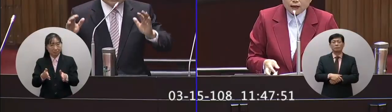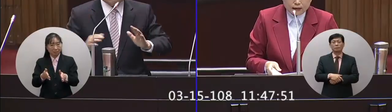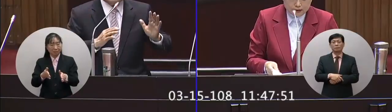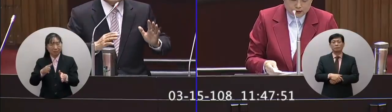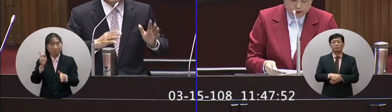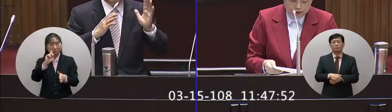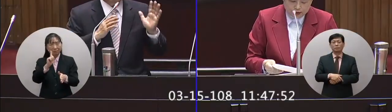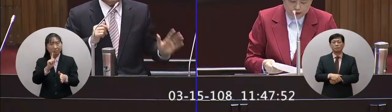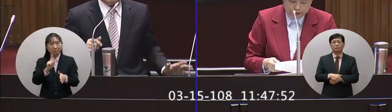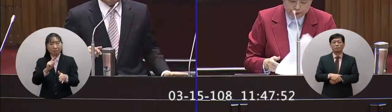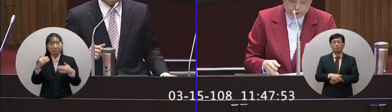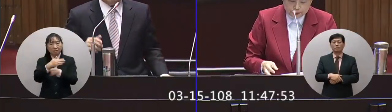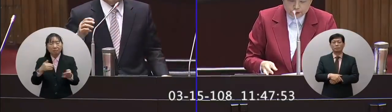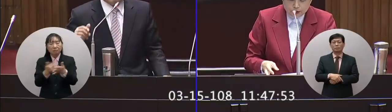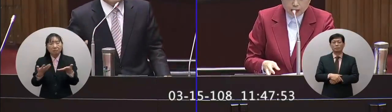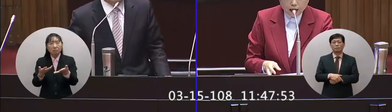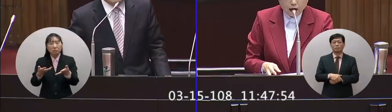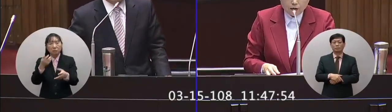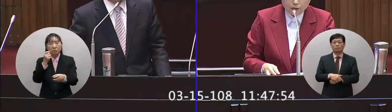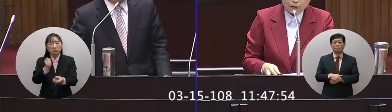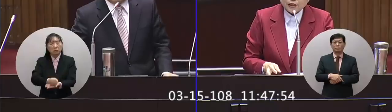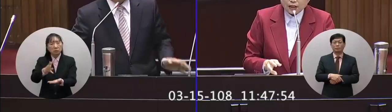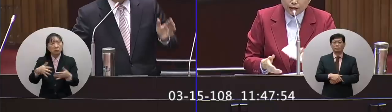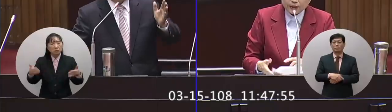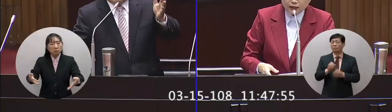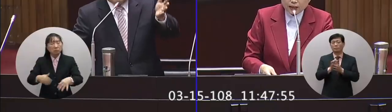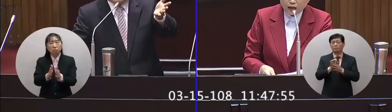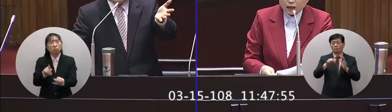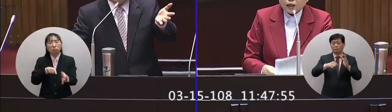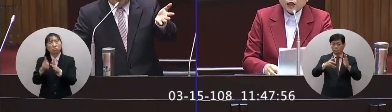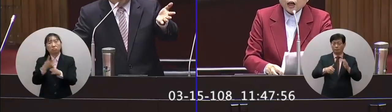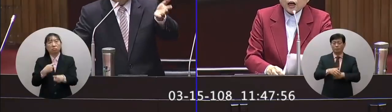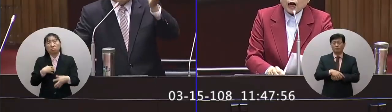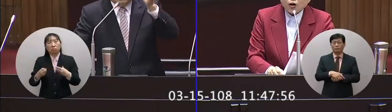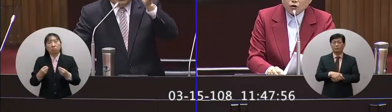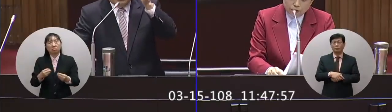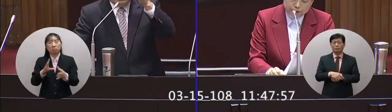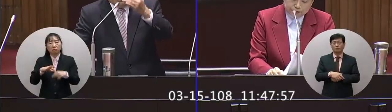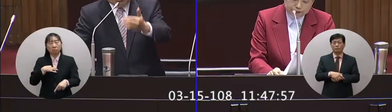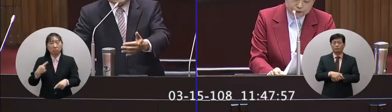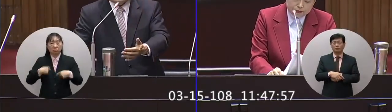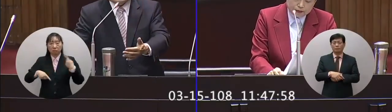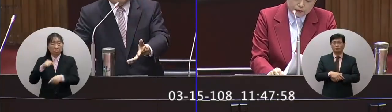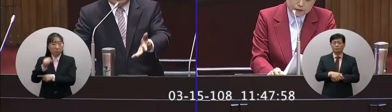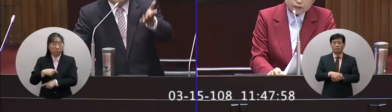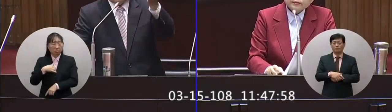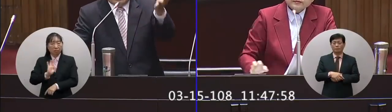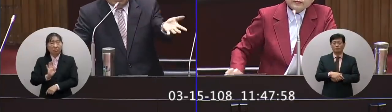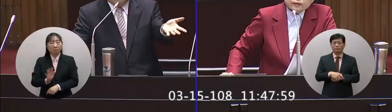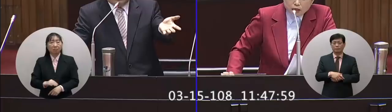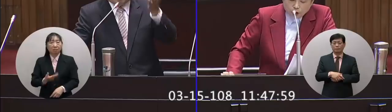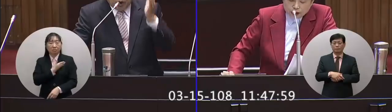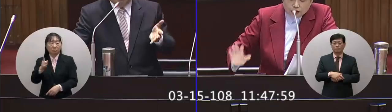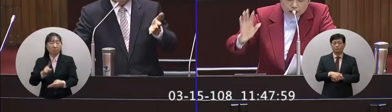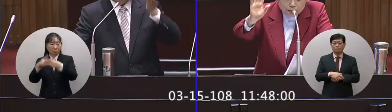哪一個交通建設比較不是那麼專業好沒關係院長也不能侵諾所以讓主政機關